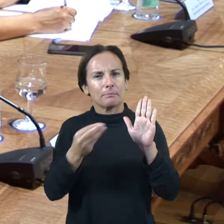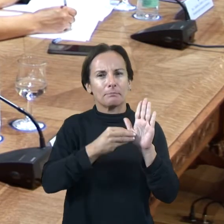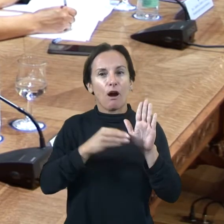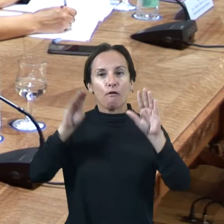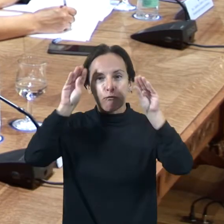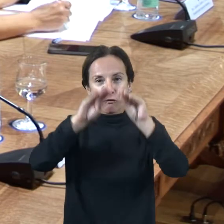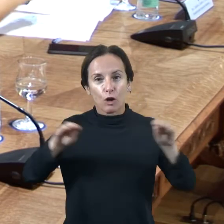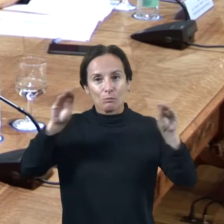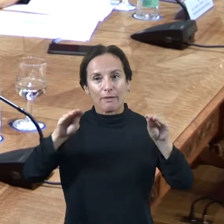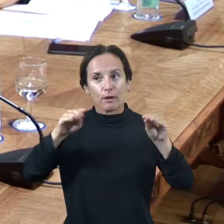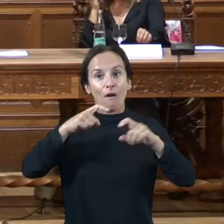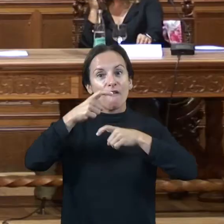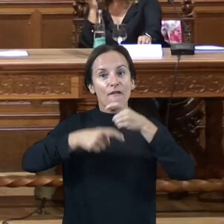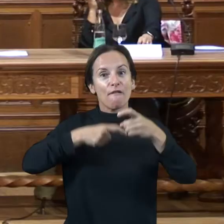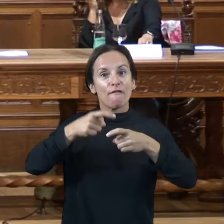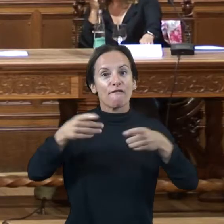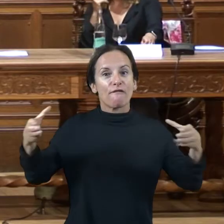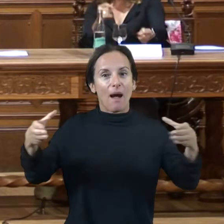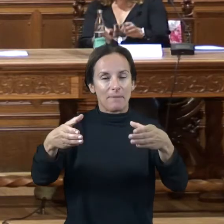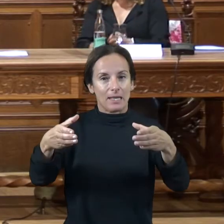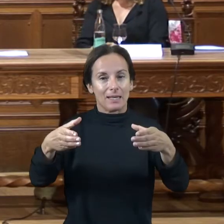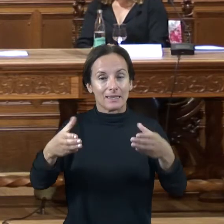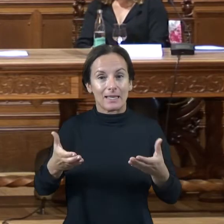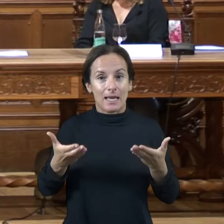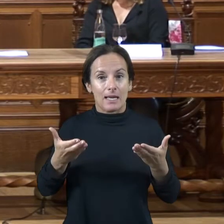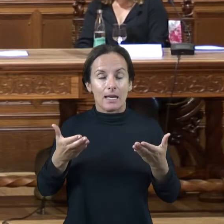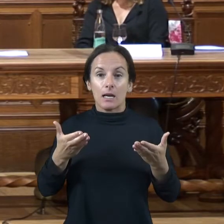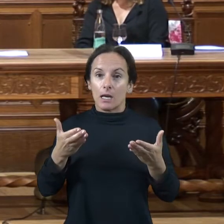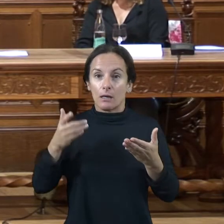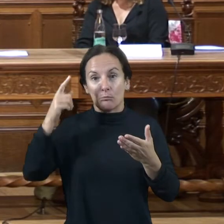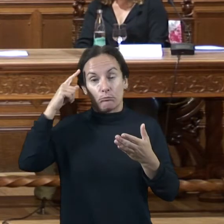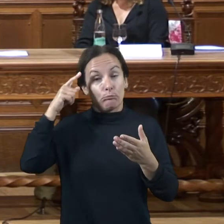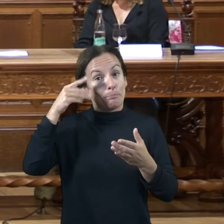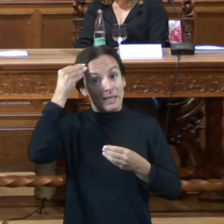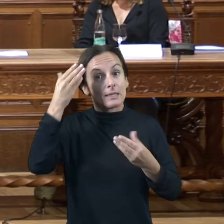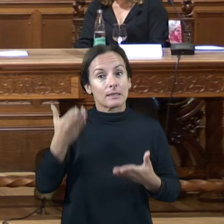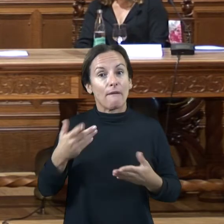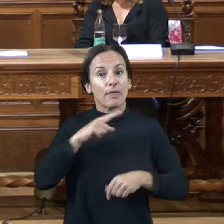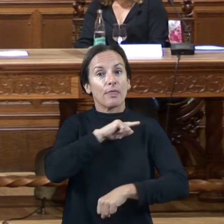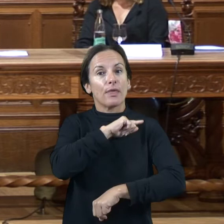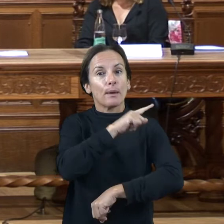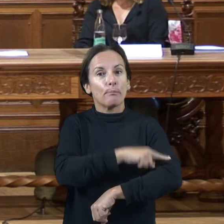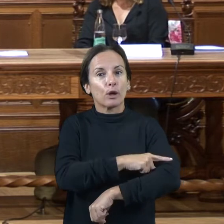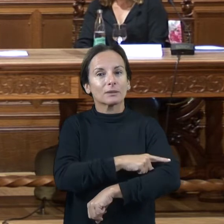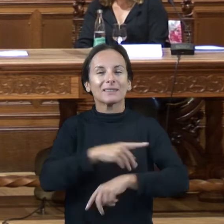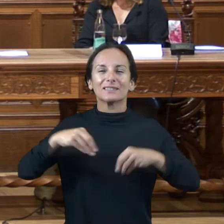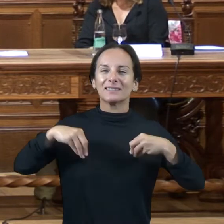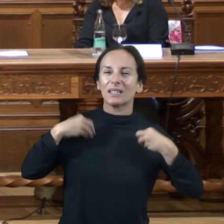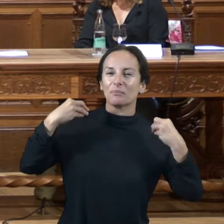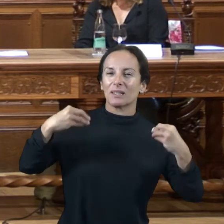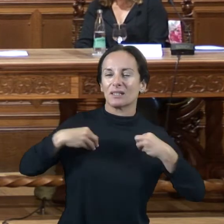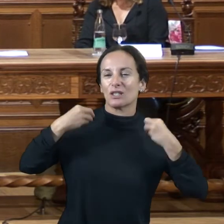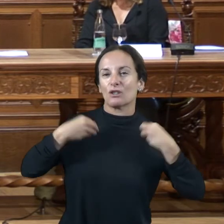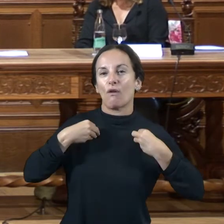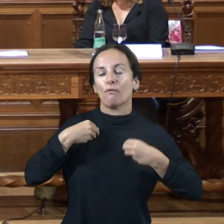de sa famílies de ses famílies que ara en els nins que pensin que s'esport és una diversió que s